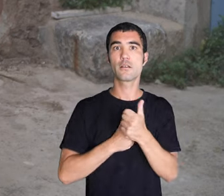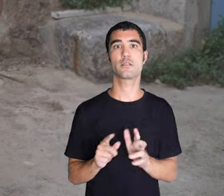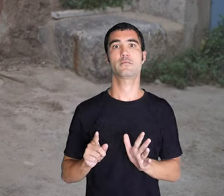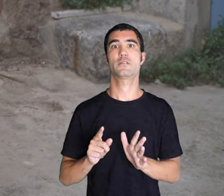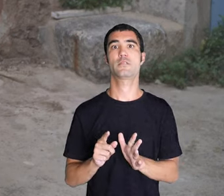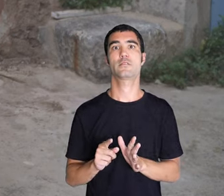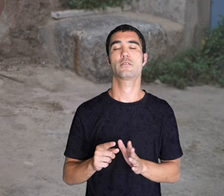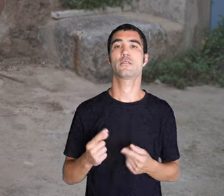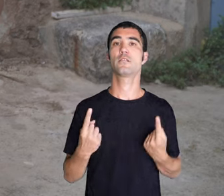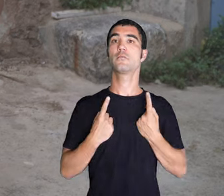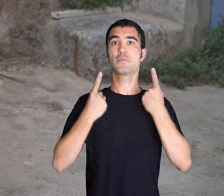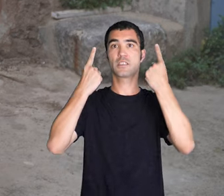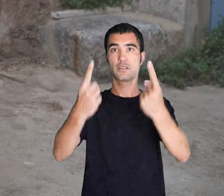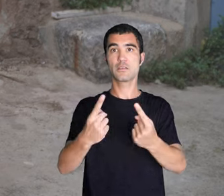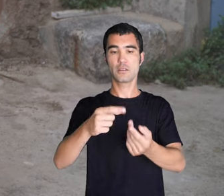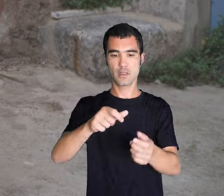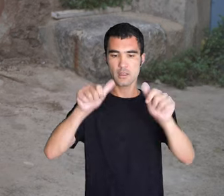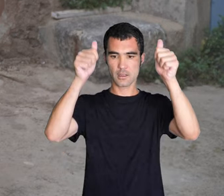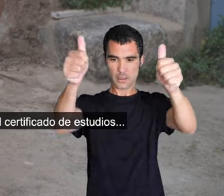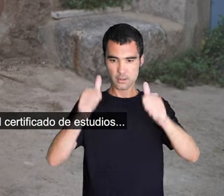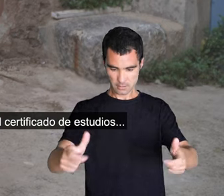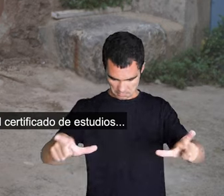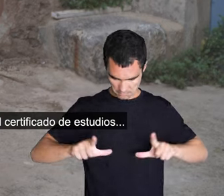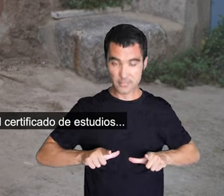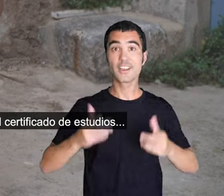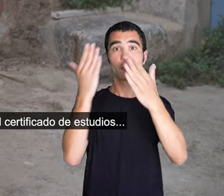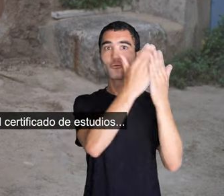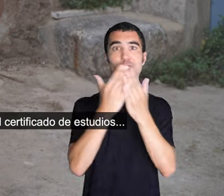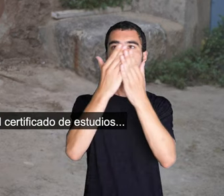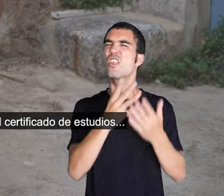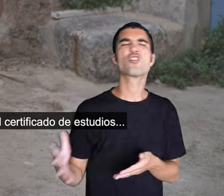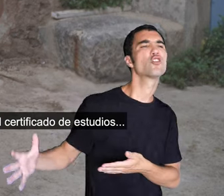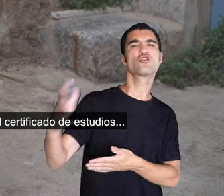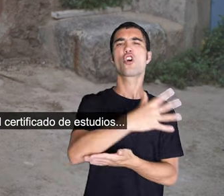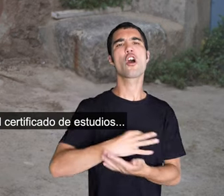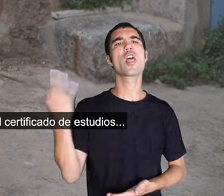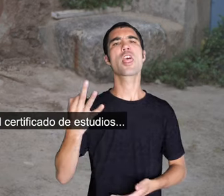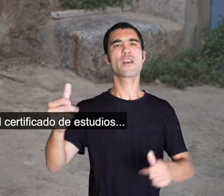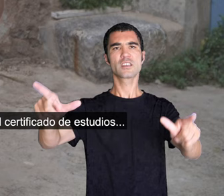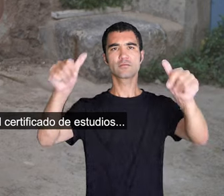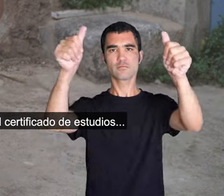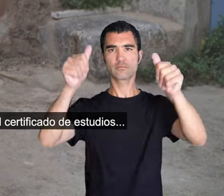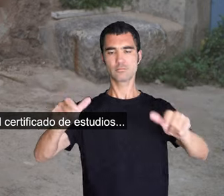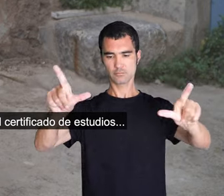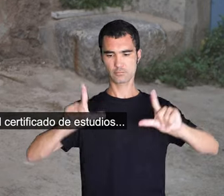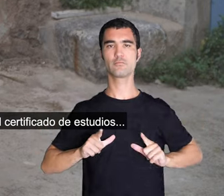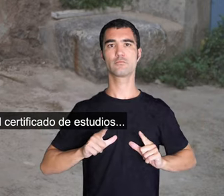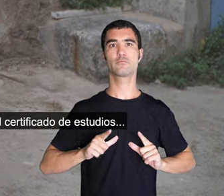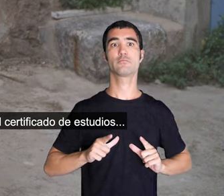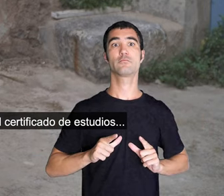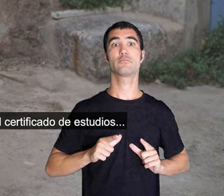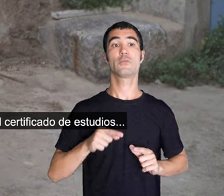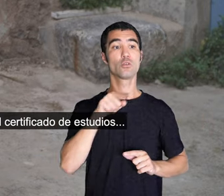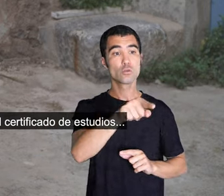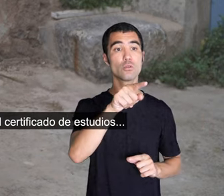vàrem ser primers... que daren el certificat d'estudis. que si de tal feig a tal feig no